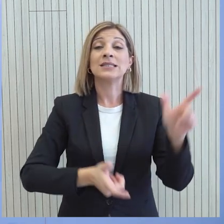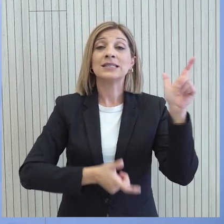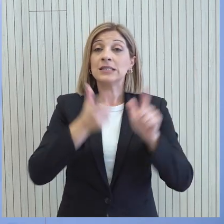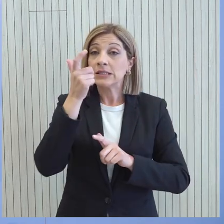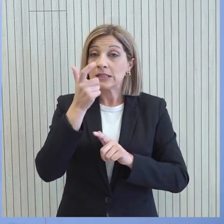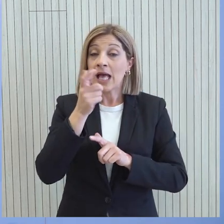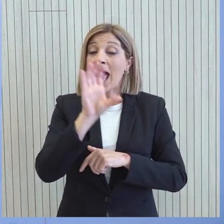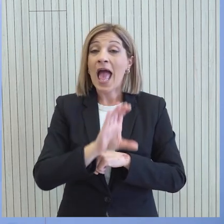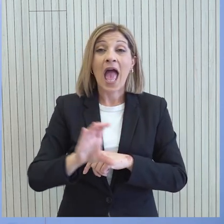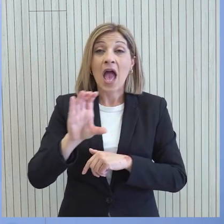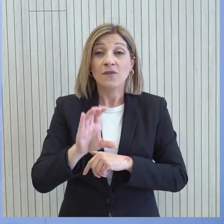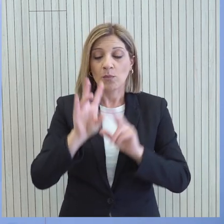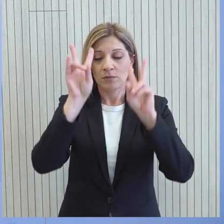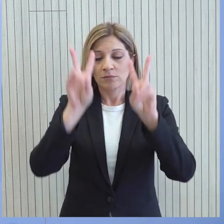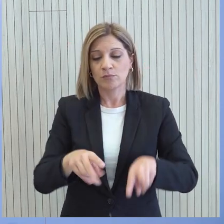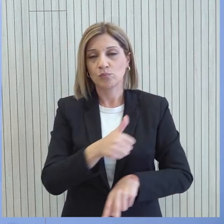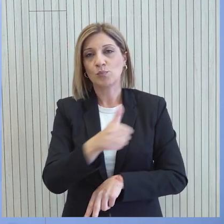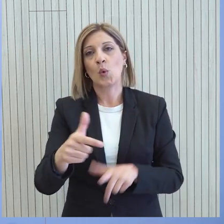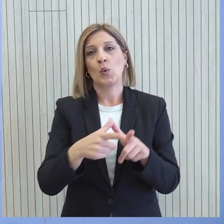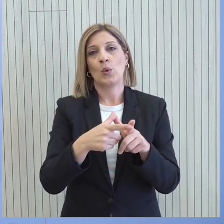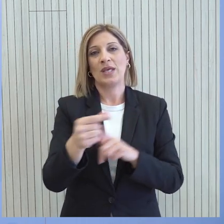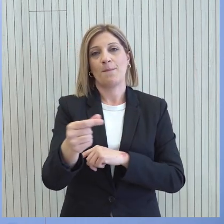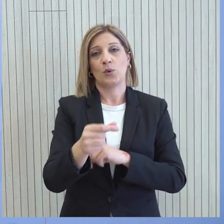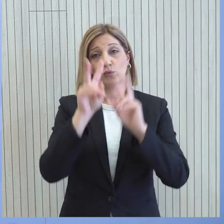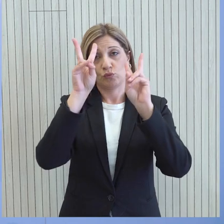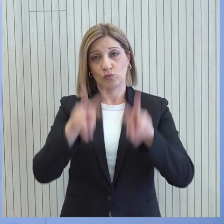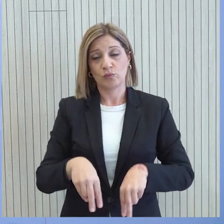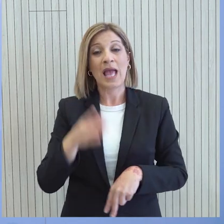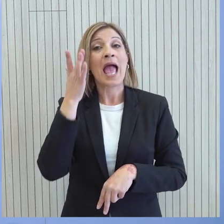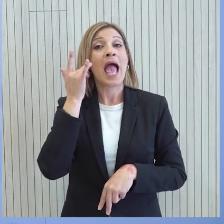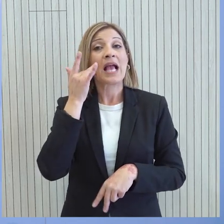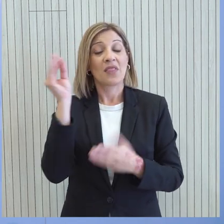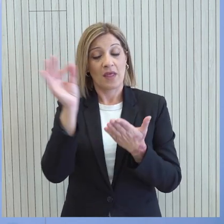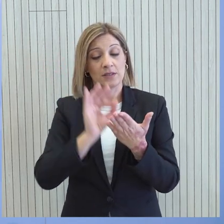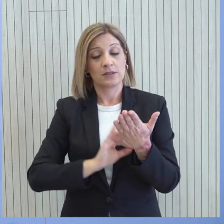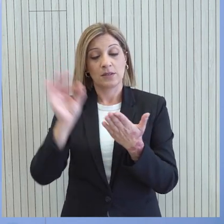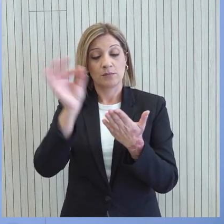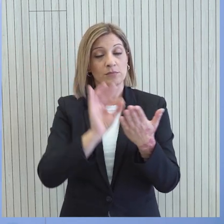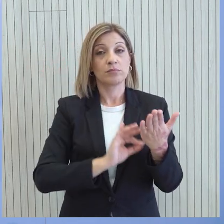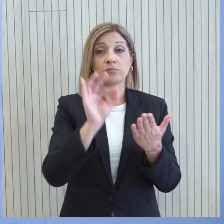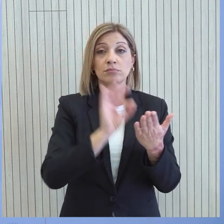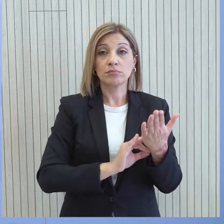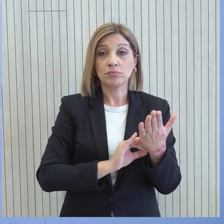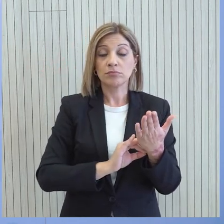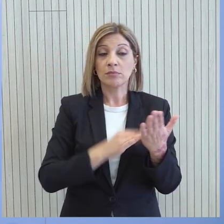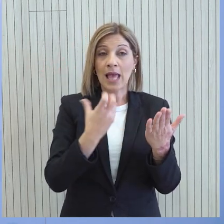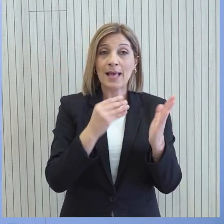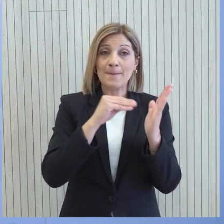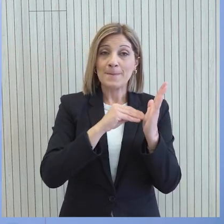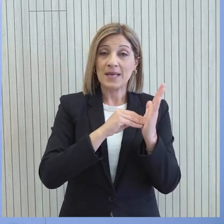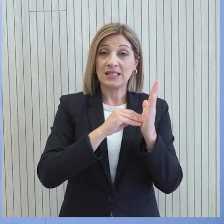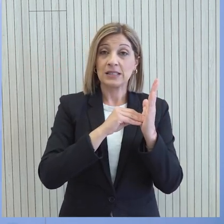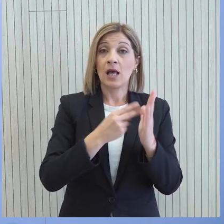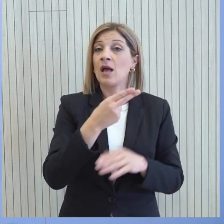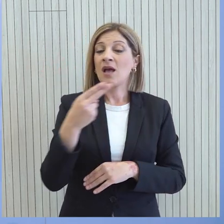αναγνωρίζει μόνο την Κυπριακή Δημοκρατία. Καταγράφεται επίσης στην έκθεση ότι οι ενέργειες που συμβάλλουν με οποιοδήποτε τρόπο στην αναγνώριση της